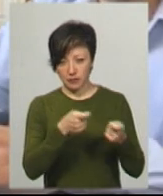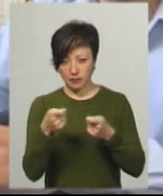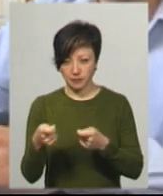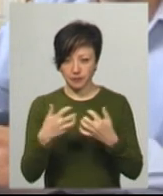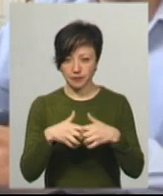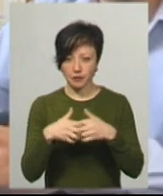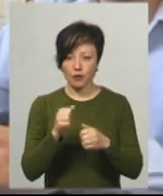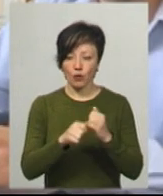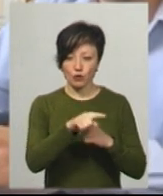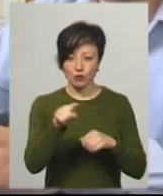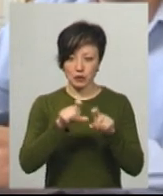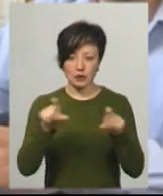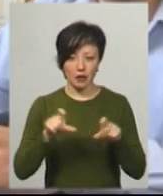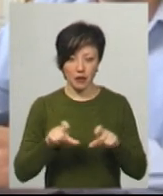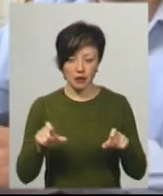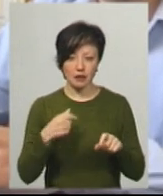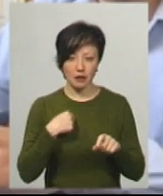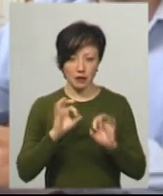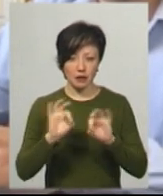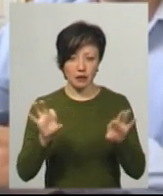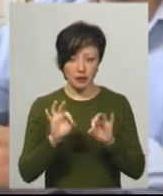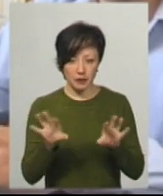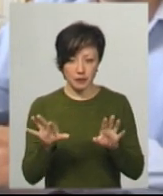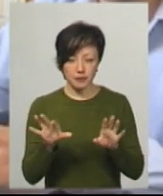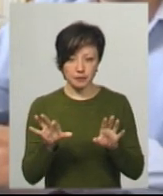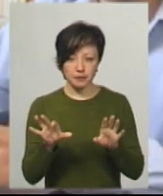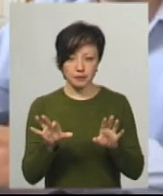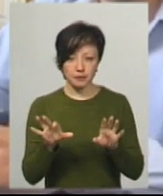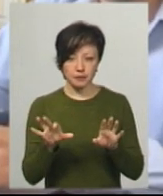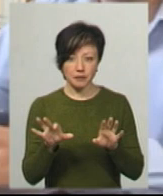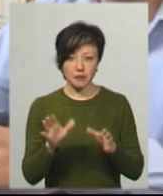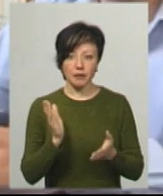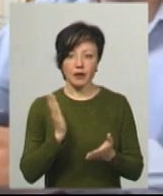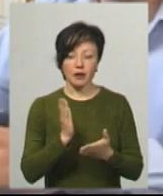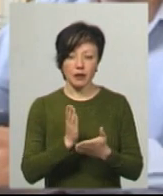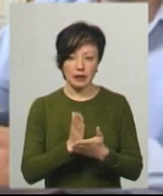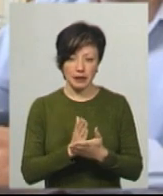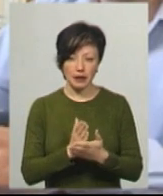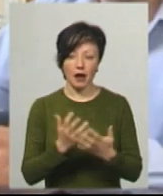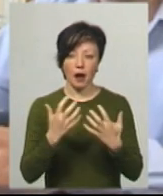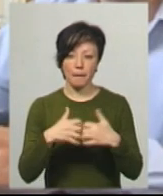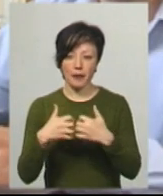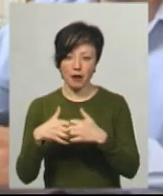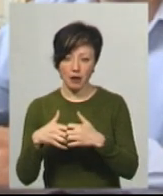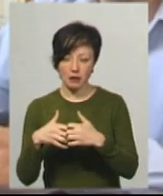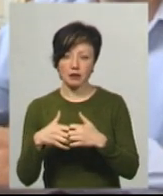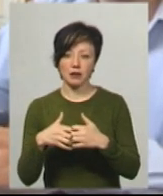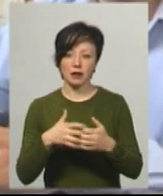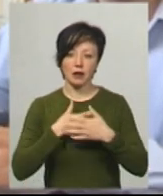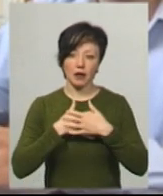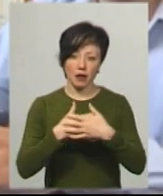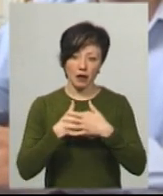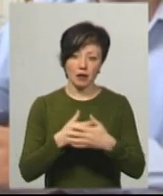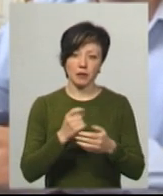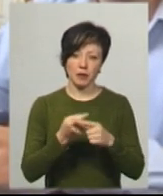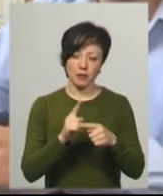В кожному лікувальному закладі, який я називав щодо контексту розгортання, також є яшевелі апарати. Є відповідні алгоритми, звідки